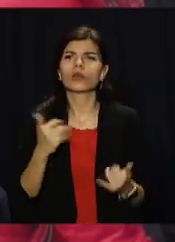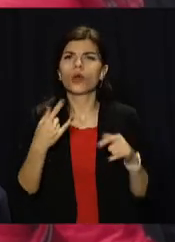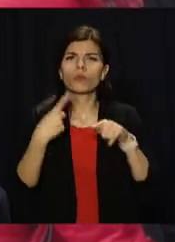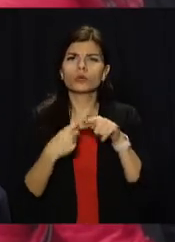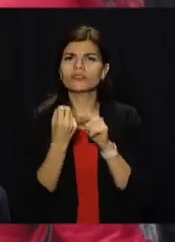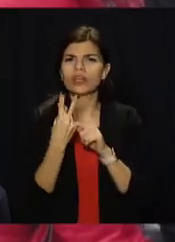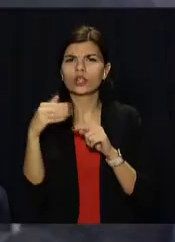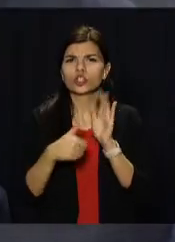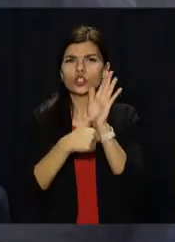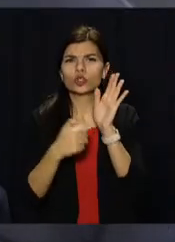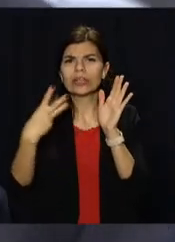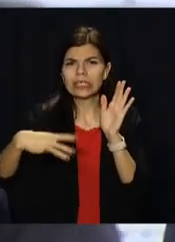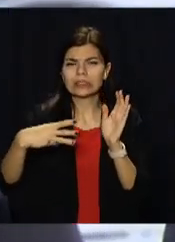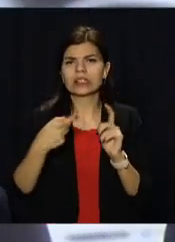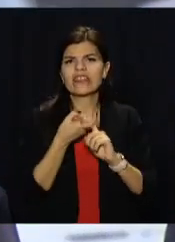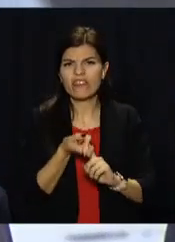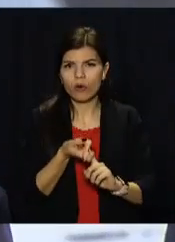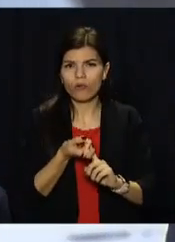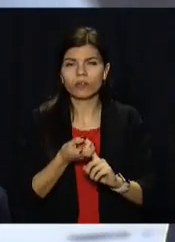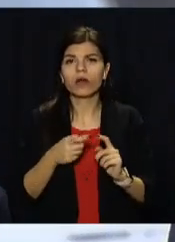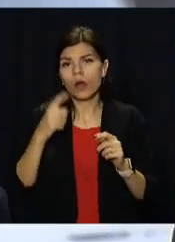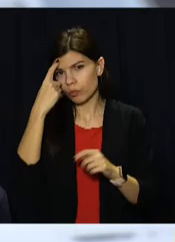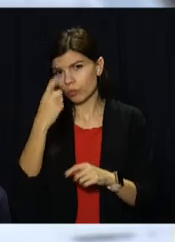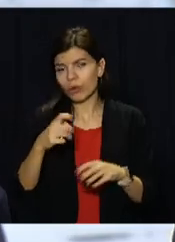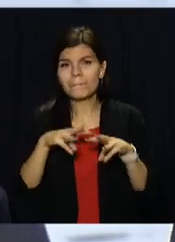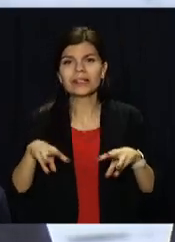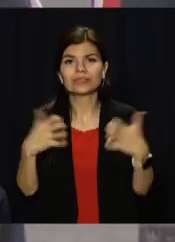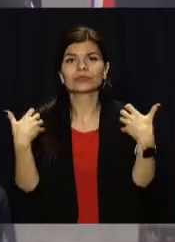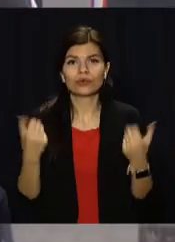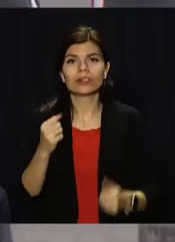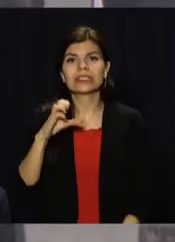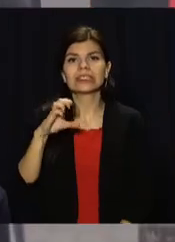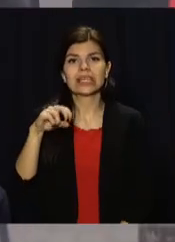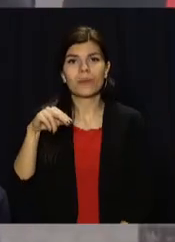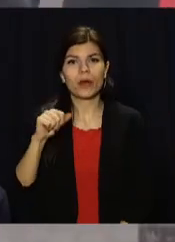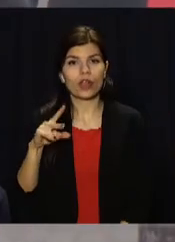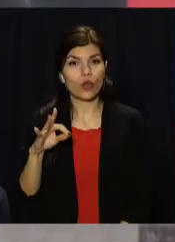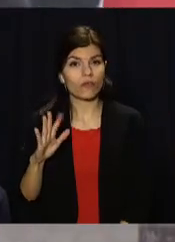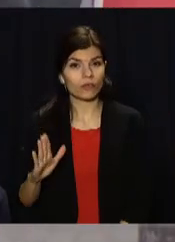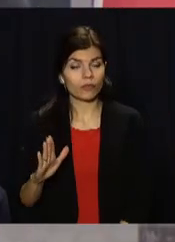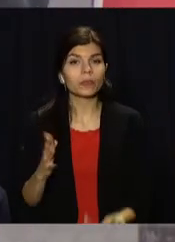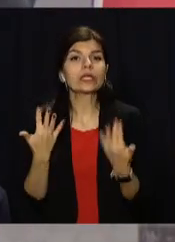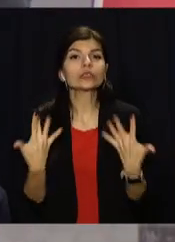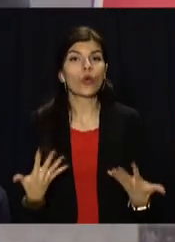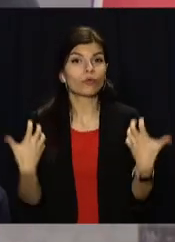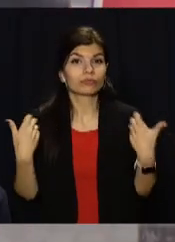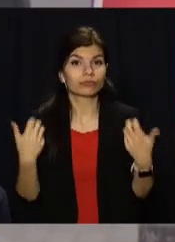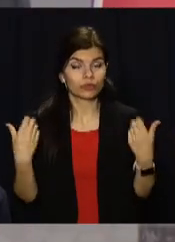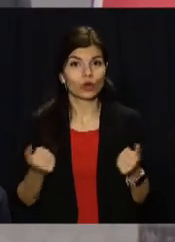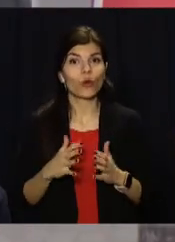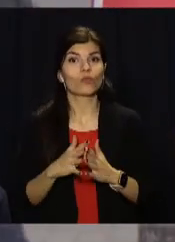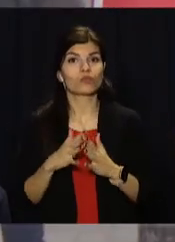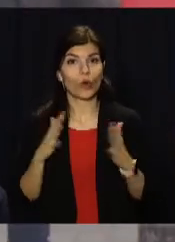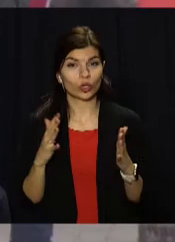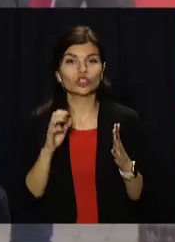12 тисяч 630 інфікованих, повідомив міністр охорони здоров'я України Максим Степанов. Кількість одужавших переважає на